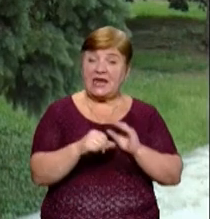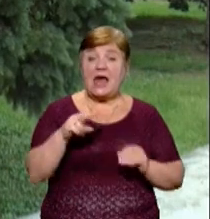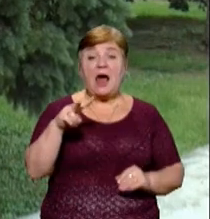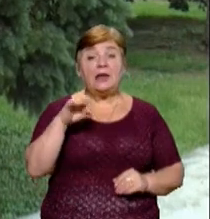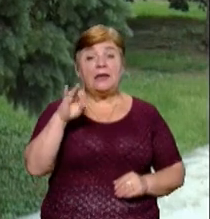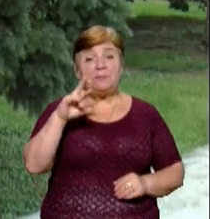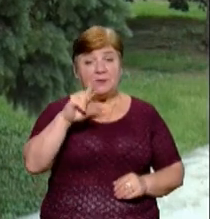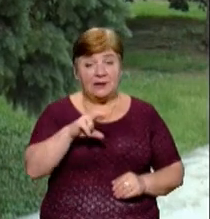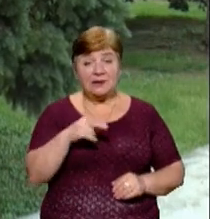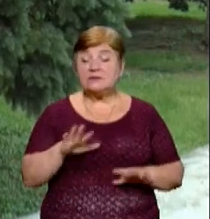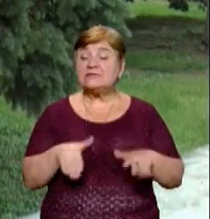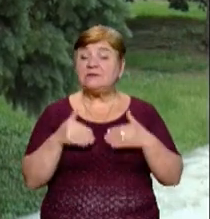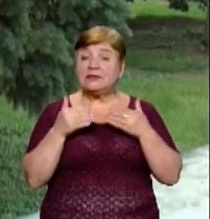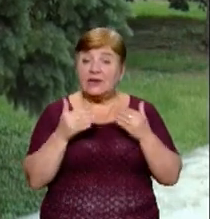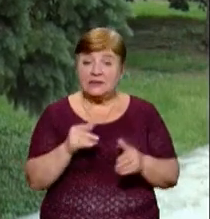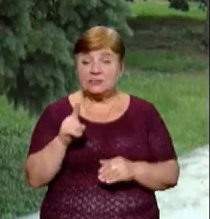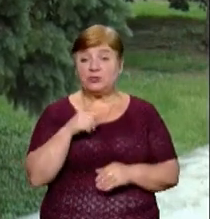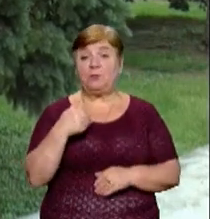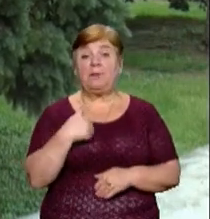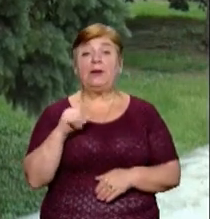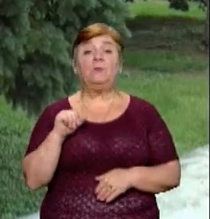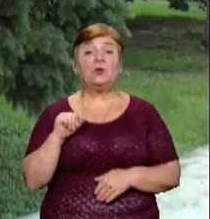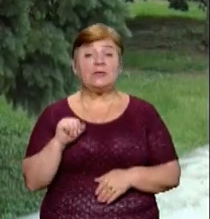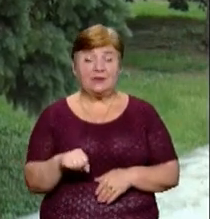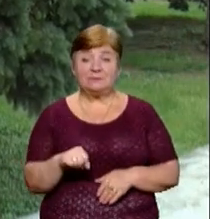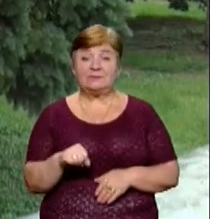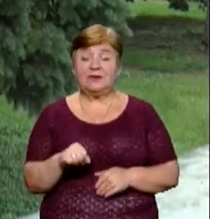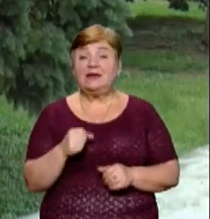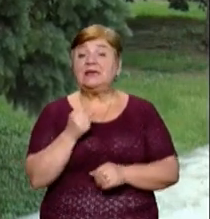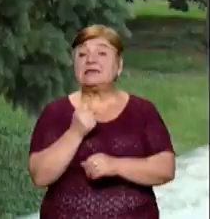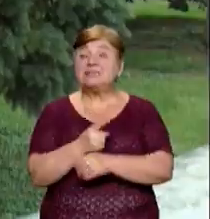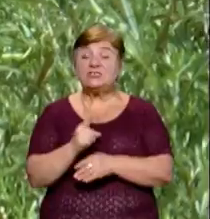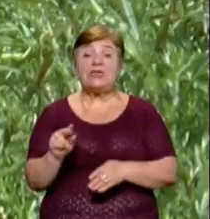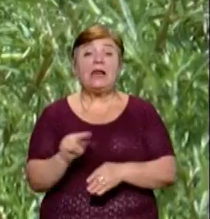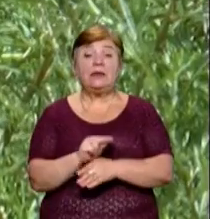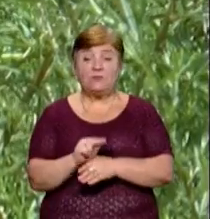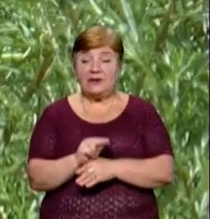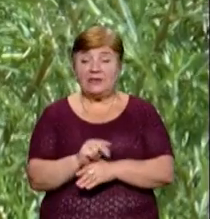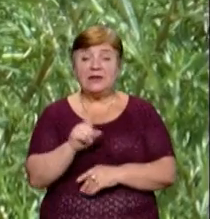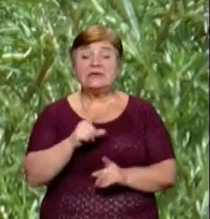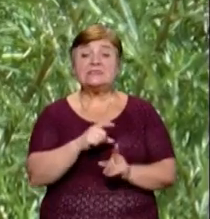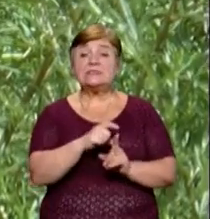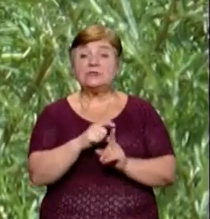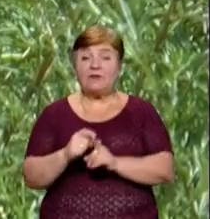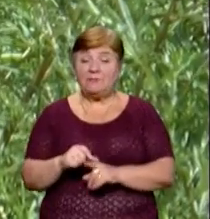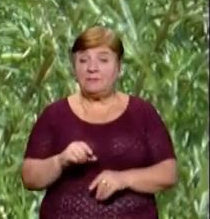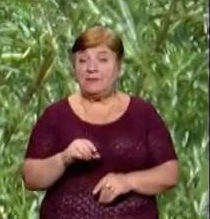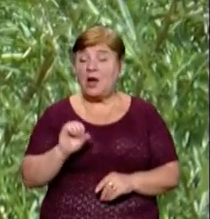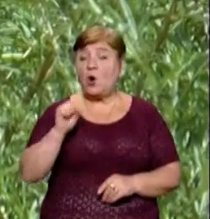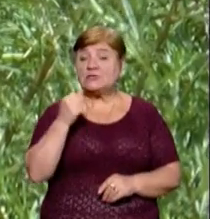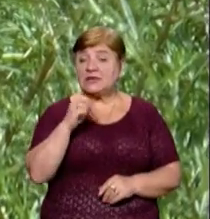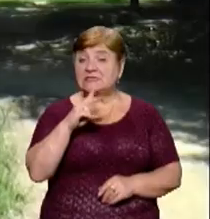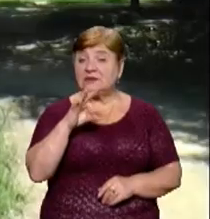липня, вони зверталися до нас, для того, щоб ми могли назначити їм лікування. За словами екологині Оксани Станкевич